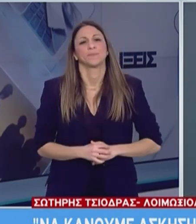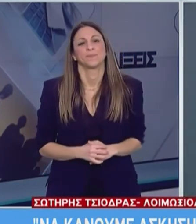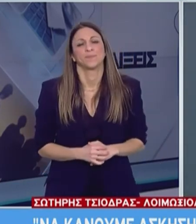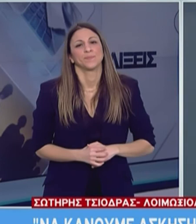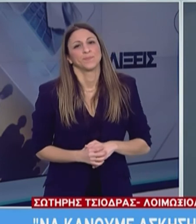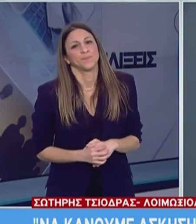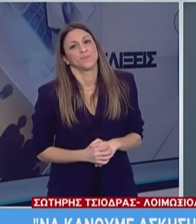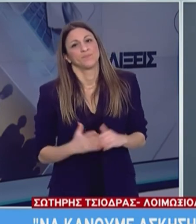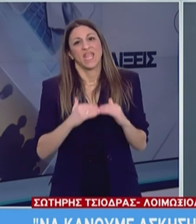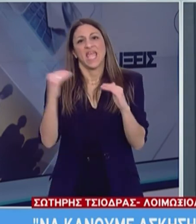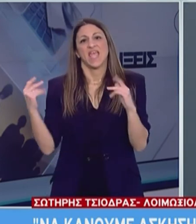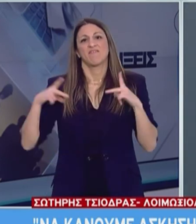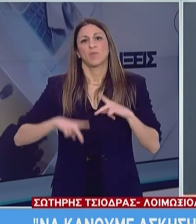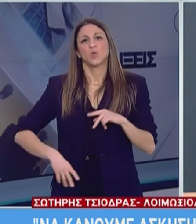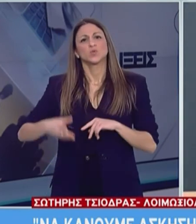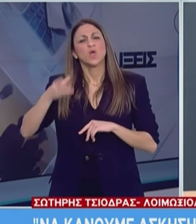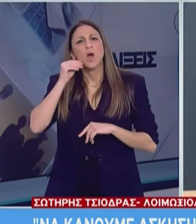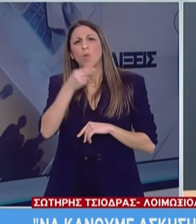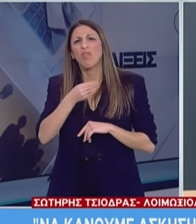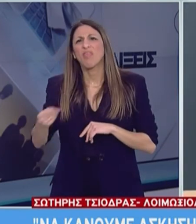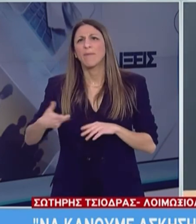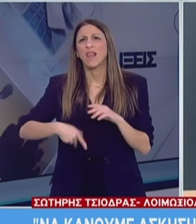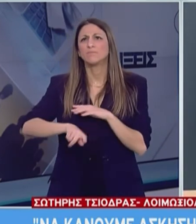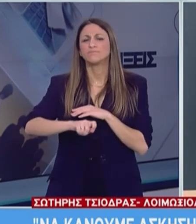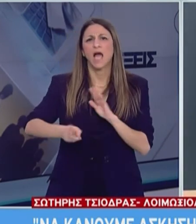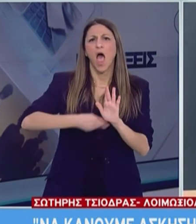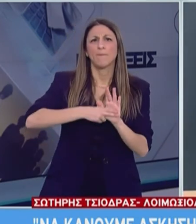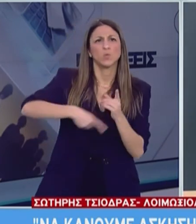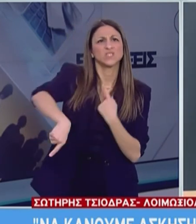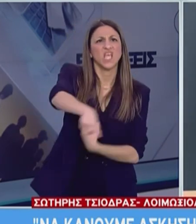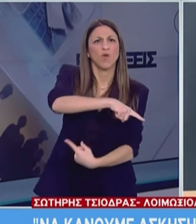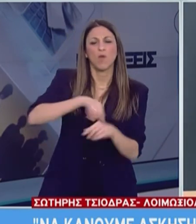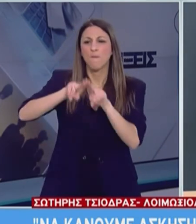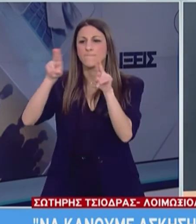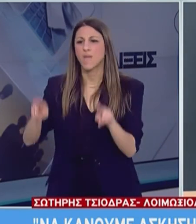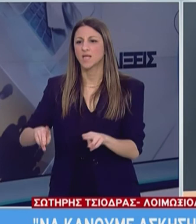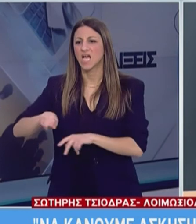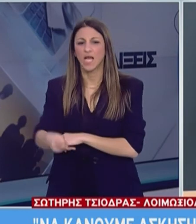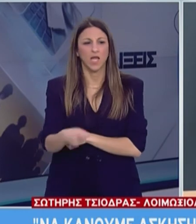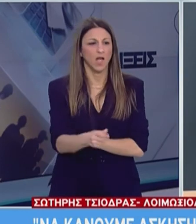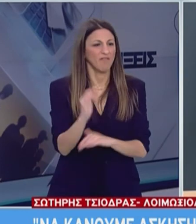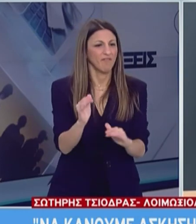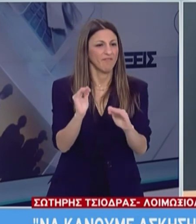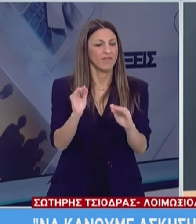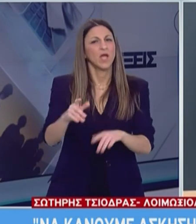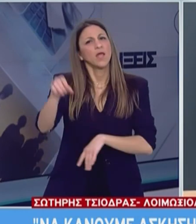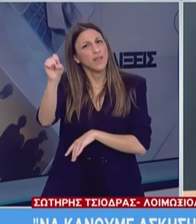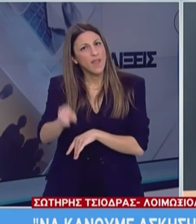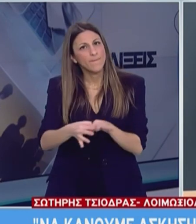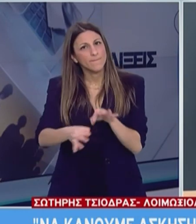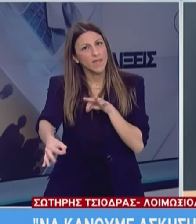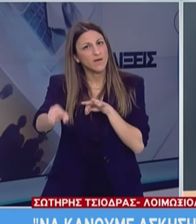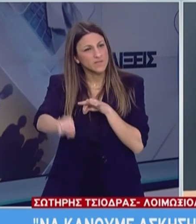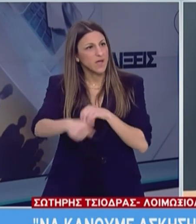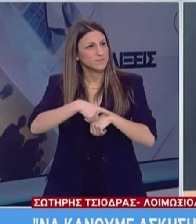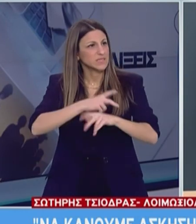Ναι, ακούω πολύ έντονα αυτή τη συζήτηση περί λογκάουτ αλλά δεν έχω αντιληφθεί αν μας σύζησε πραγματικά δεδομένα. Βεβαίως όλα τα μέτρα είναι